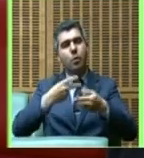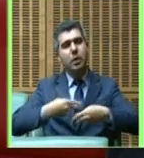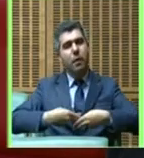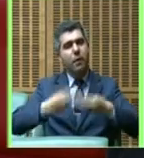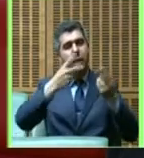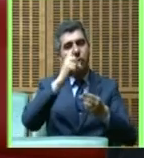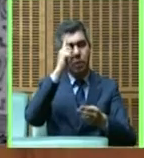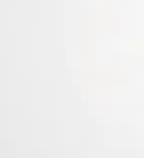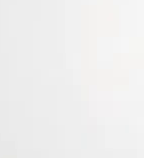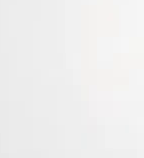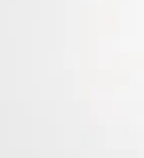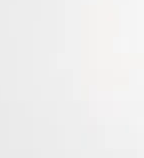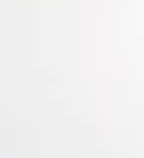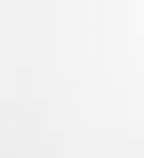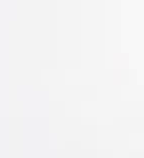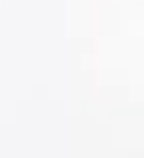تكلم عليها شكرا سيد الرئيس